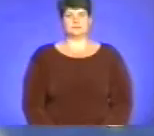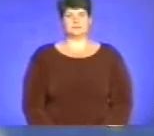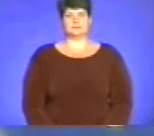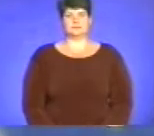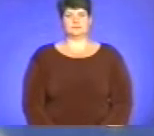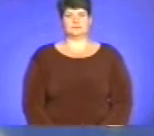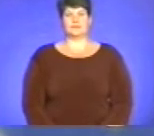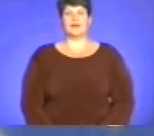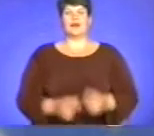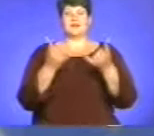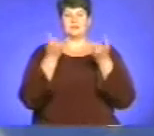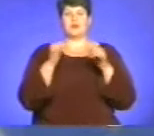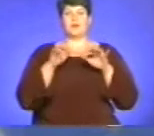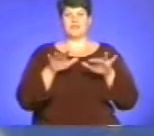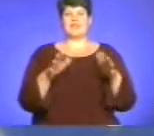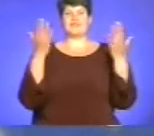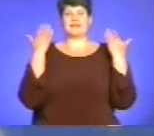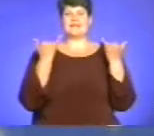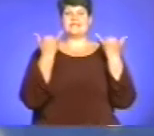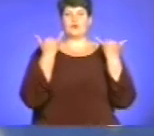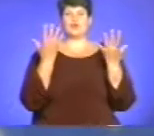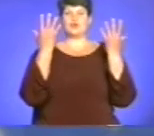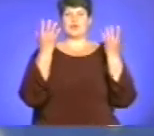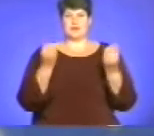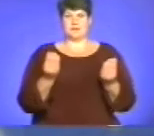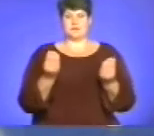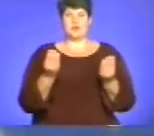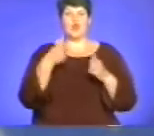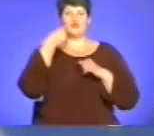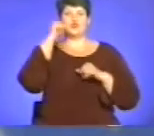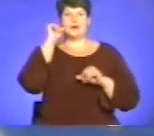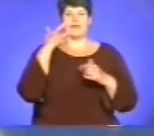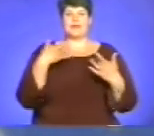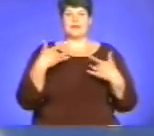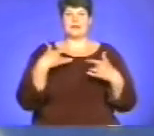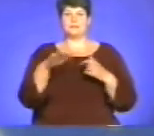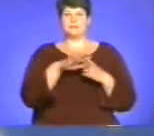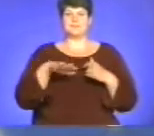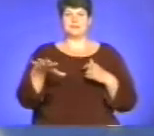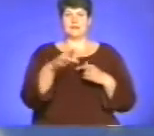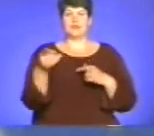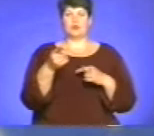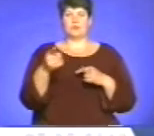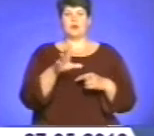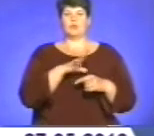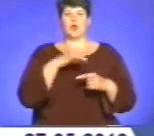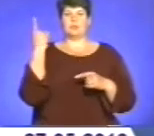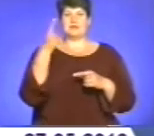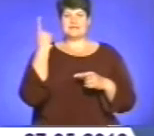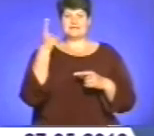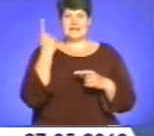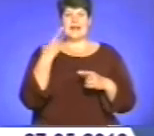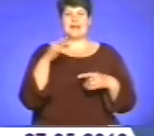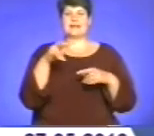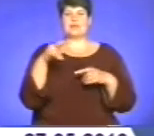А тепер події вихідних і сьогоднішнього дня. Учора на театральному майдані Тернополя відбулося обласне літературно